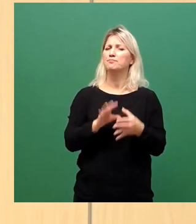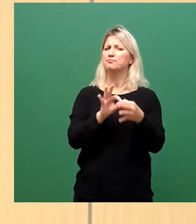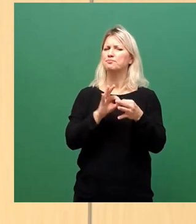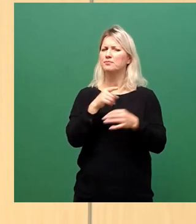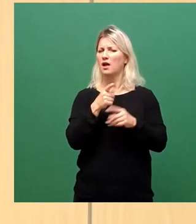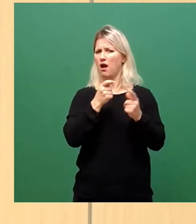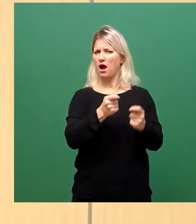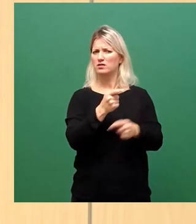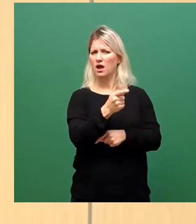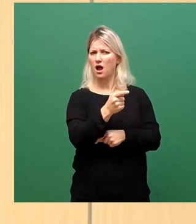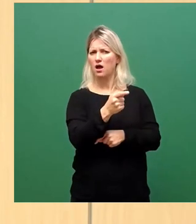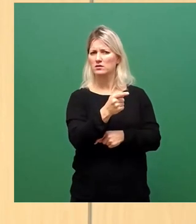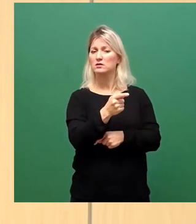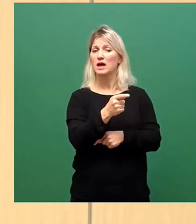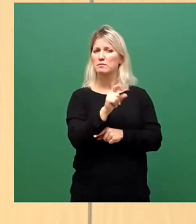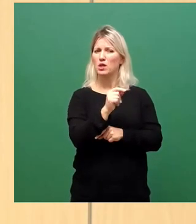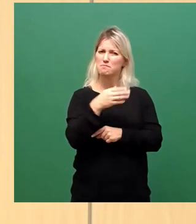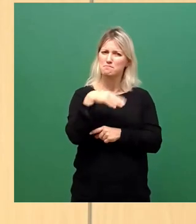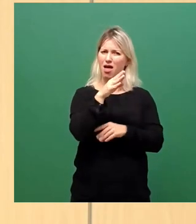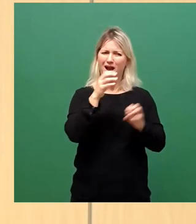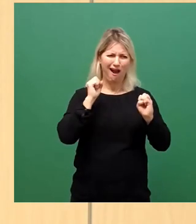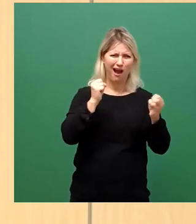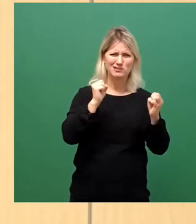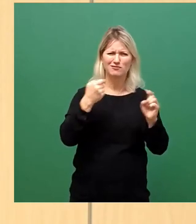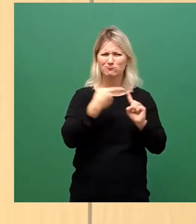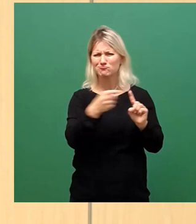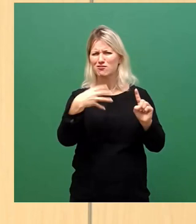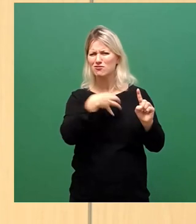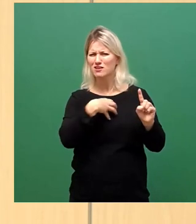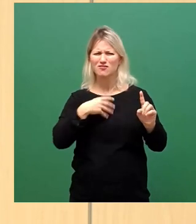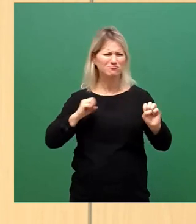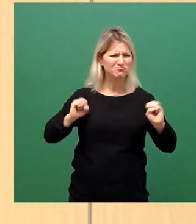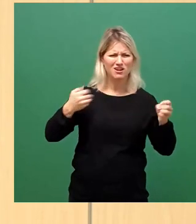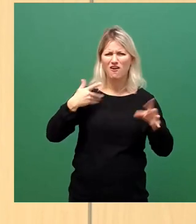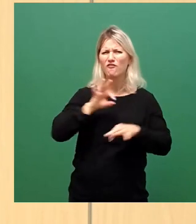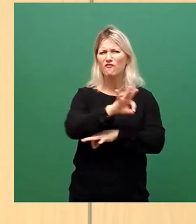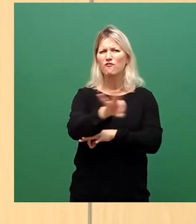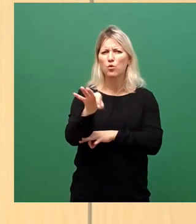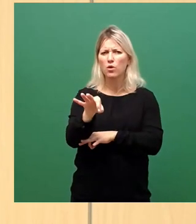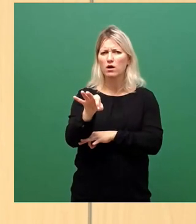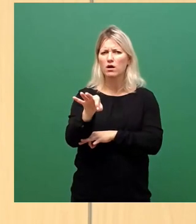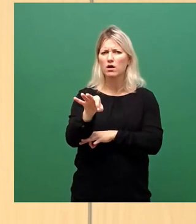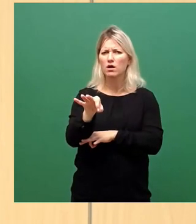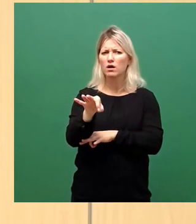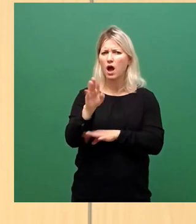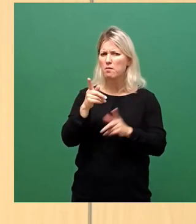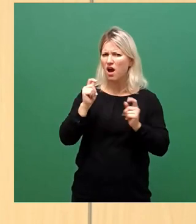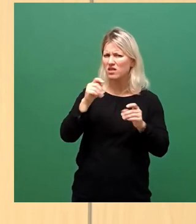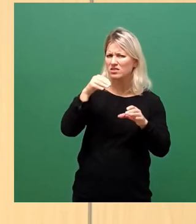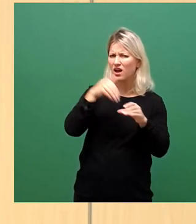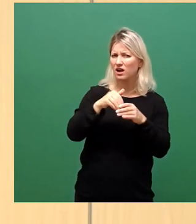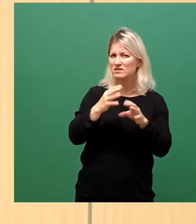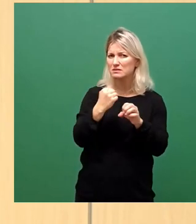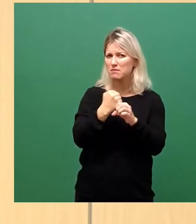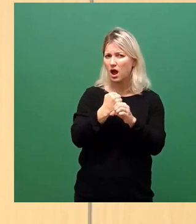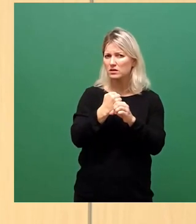Aktivität zeigen, soll Ihnen zeigen, liebe Dresdner, wir kümmern uns, wir tun was für Sie. Ja, was tut denn dieser Antrag? Aktivitäten